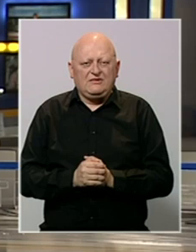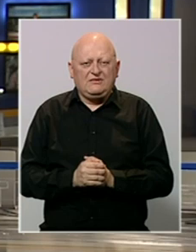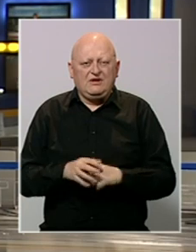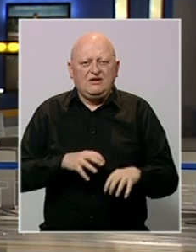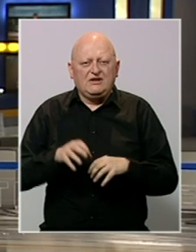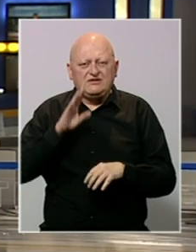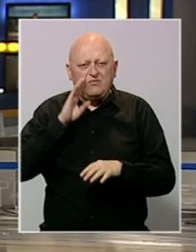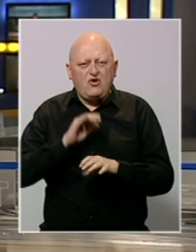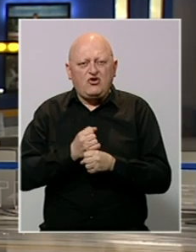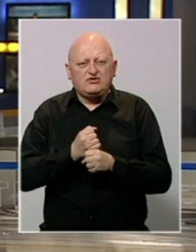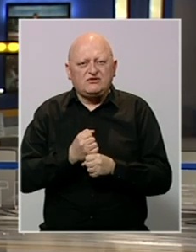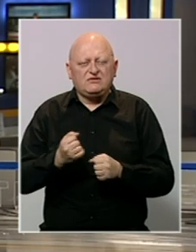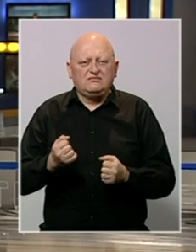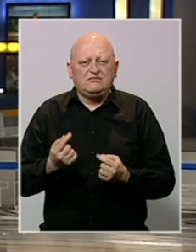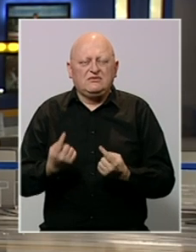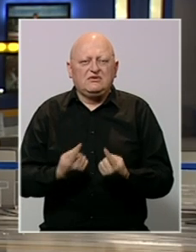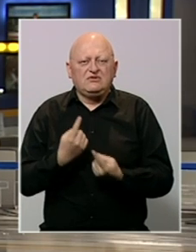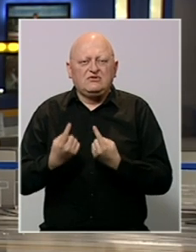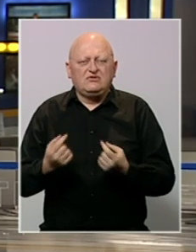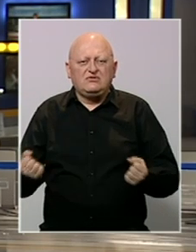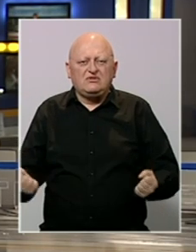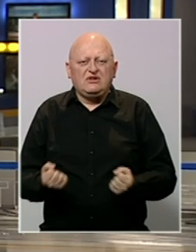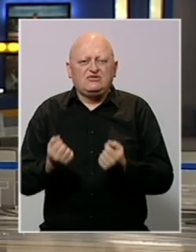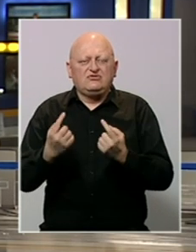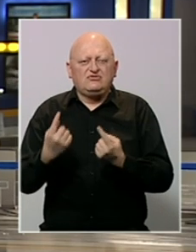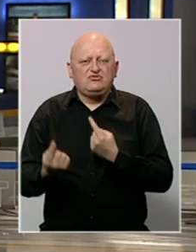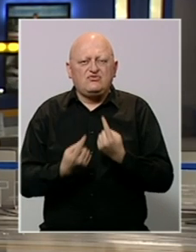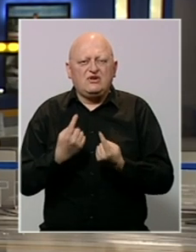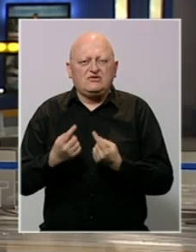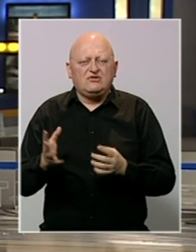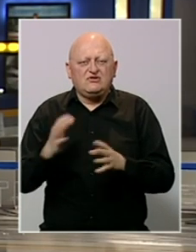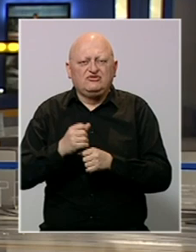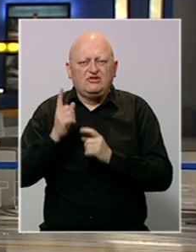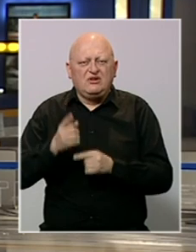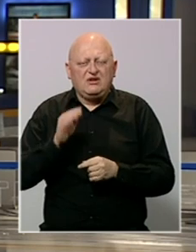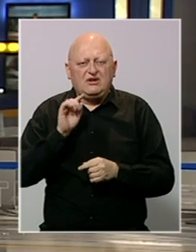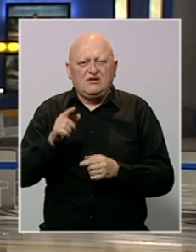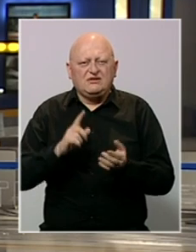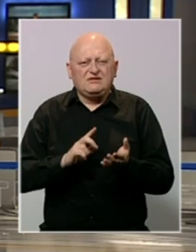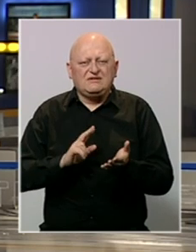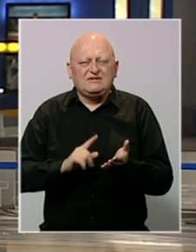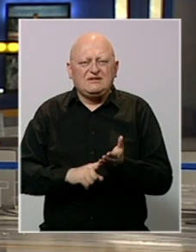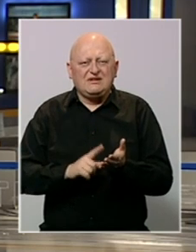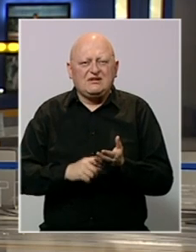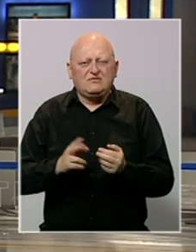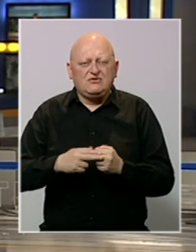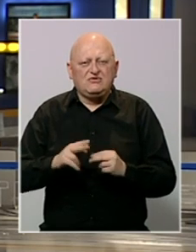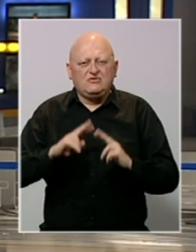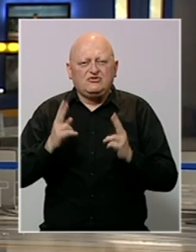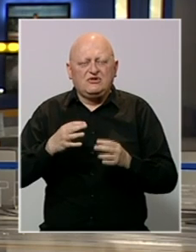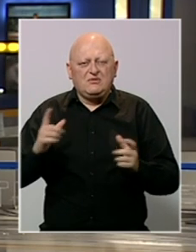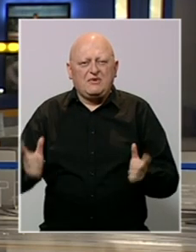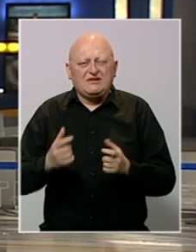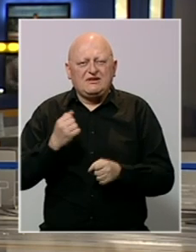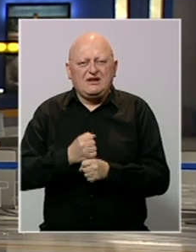Radnici u BiH se nalaze u najtežem stanju od završetka rata, poruka je sindikalista uoči Međunarodnog